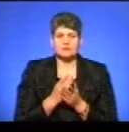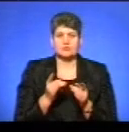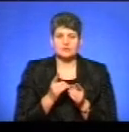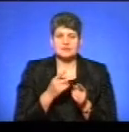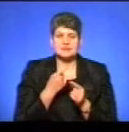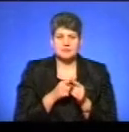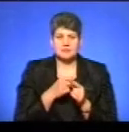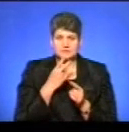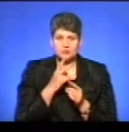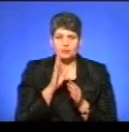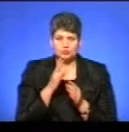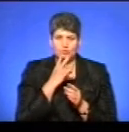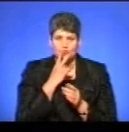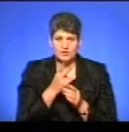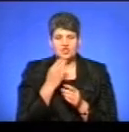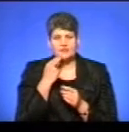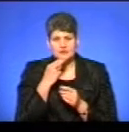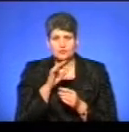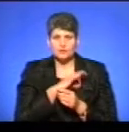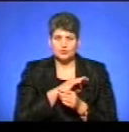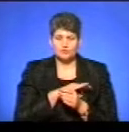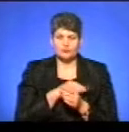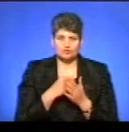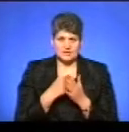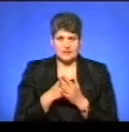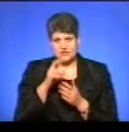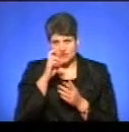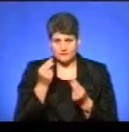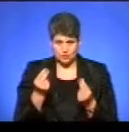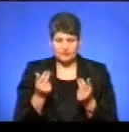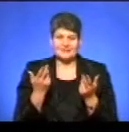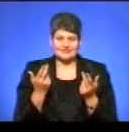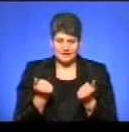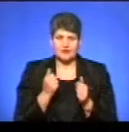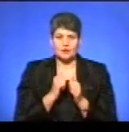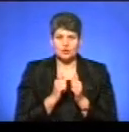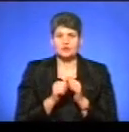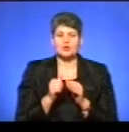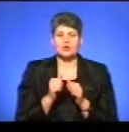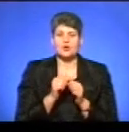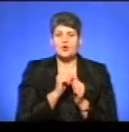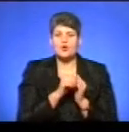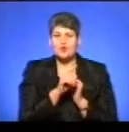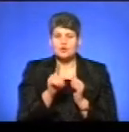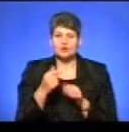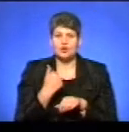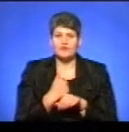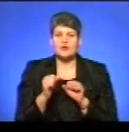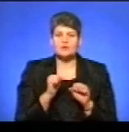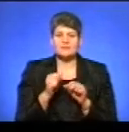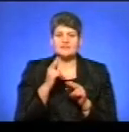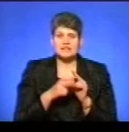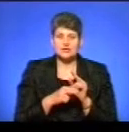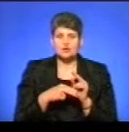передбачає, що ми будемо бачити, чи ефективно використовується бюджетні і державні кошти? Так, і кожен головний розпорядник після завершення бюджетного